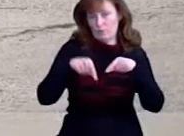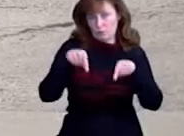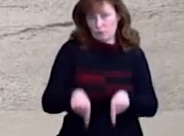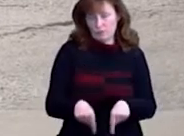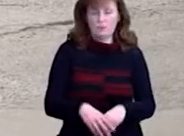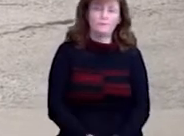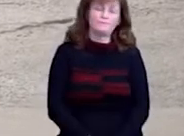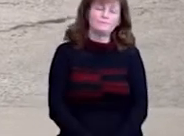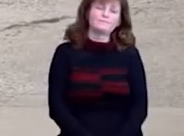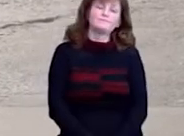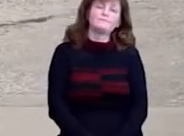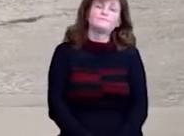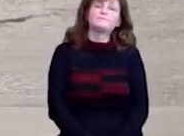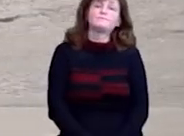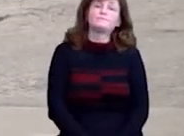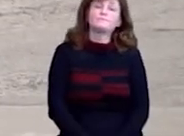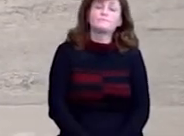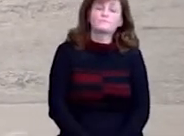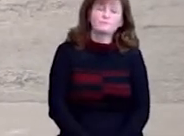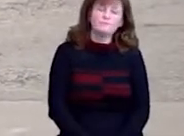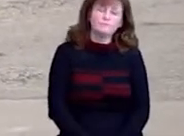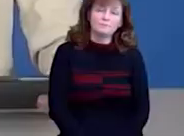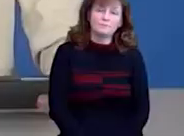Марина Лялеку, Дмитро Фальчевський, новини на Суспільному.